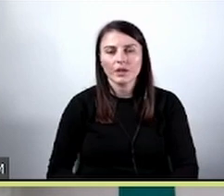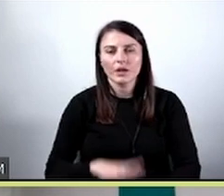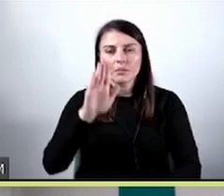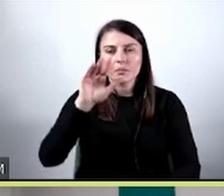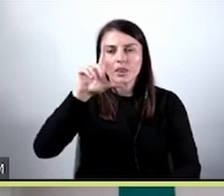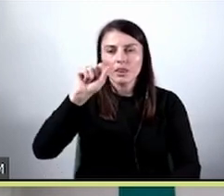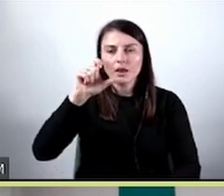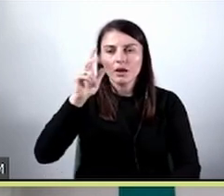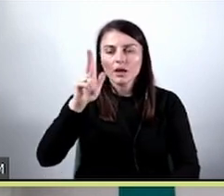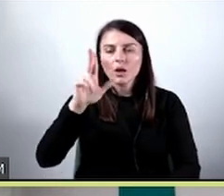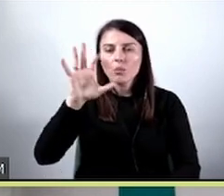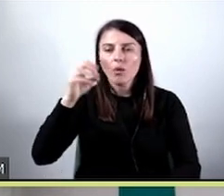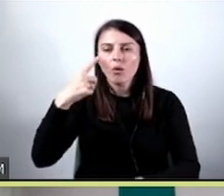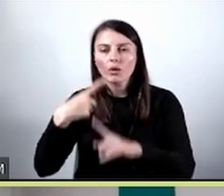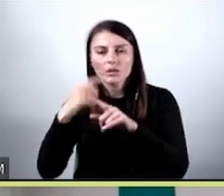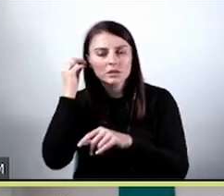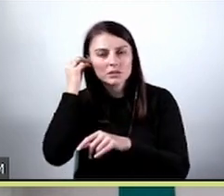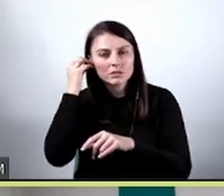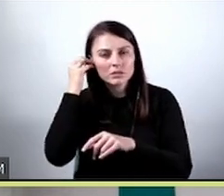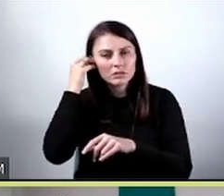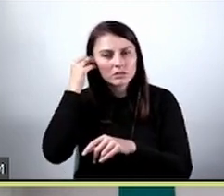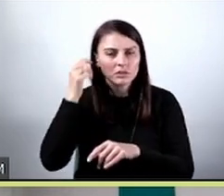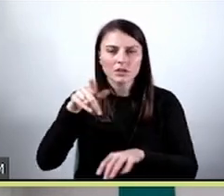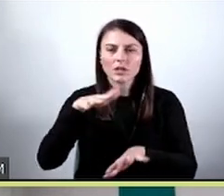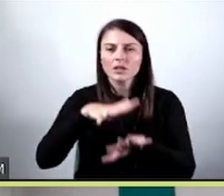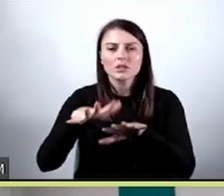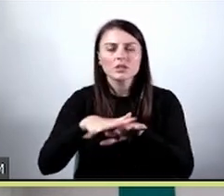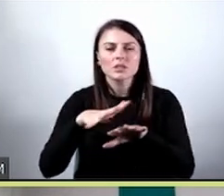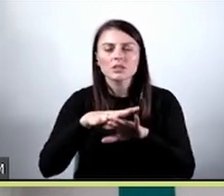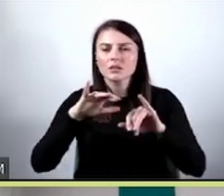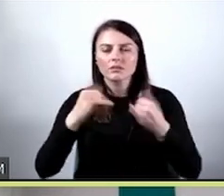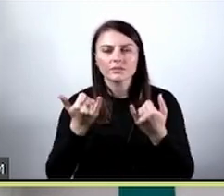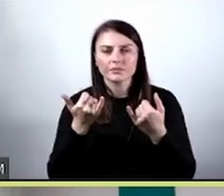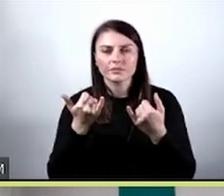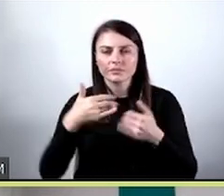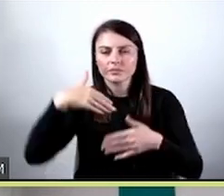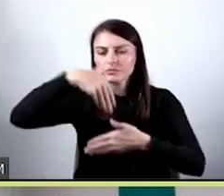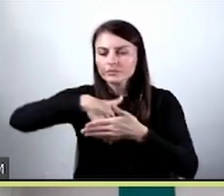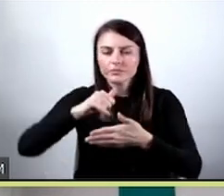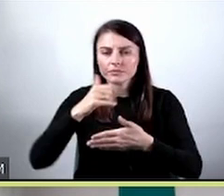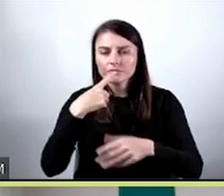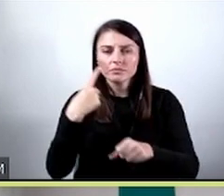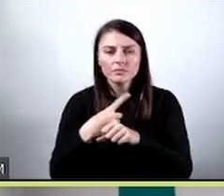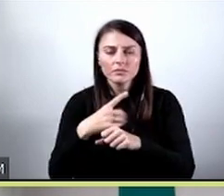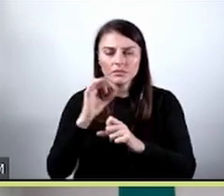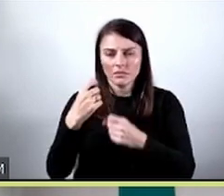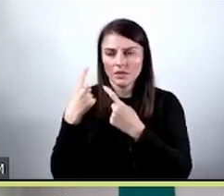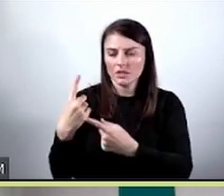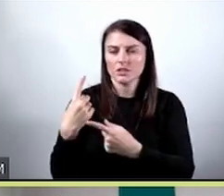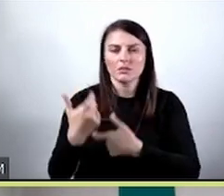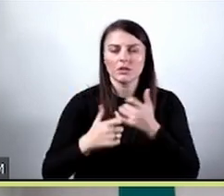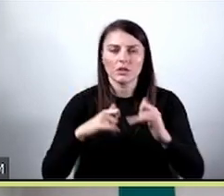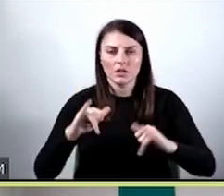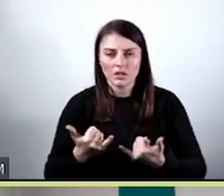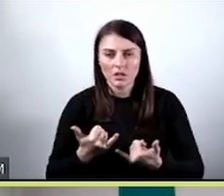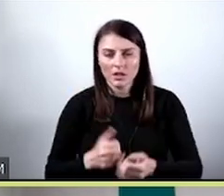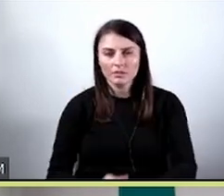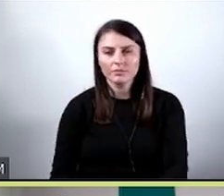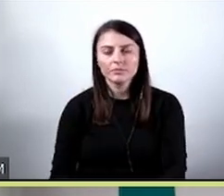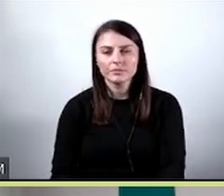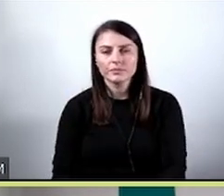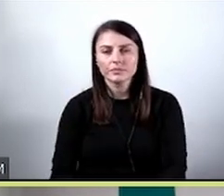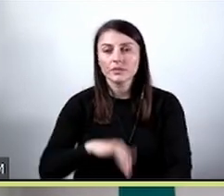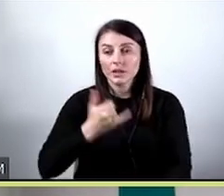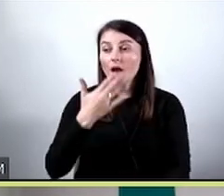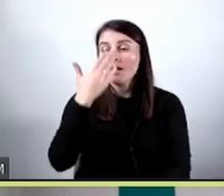systemy, ich twórcy, nie wiedzą na jakiej zasadzie te systemy w środku wewnętrznie podejmują określone decyzje. Oczywiście wiemy w jaki sposób są